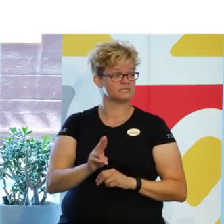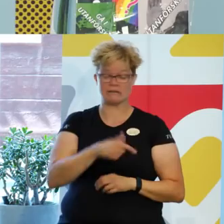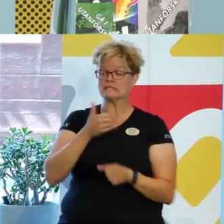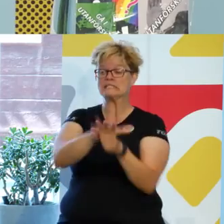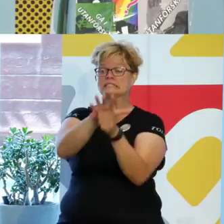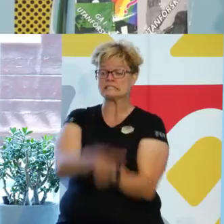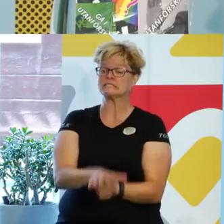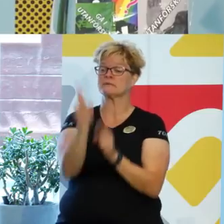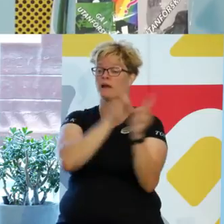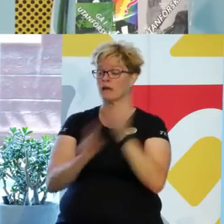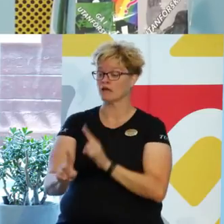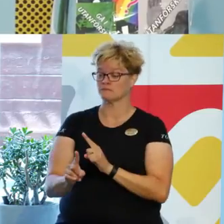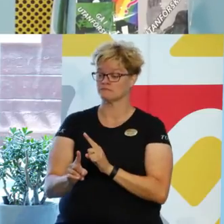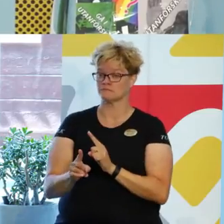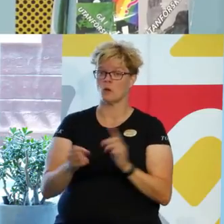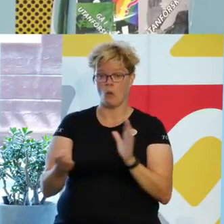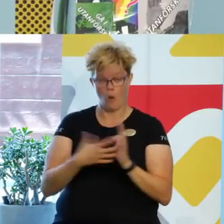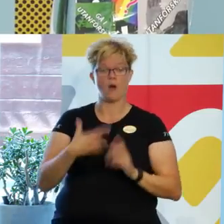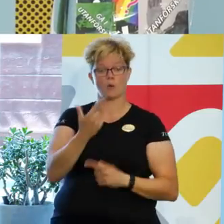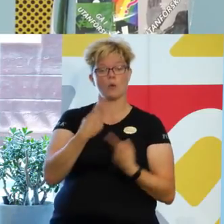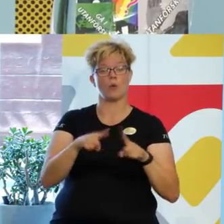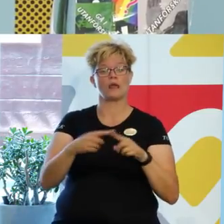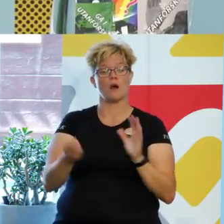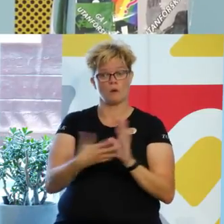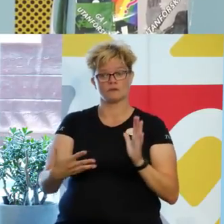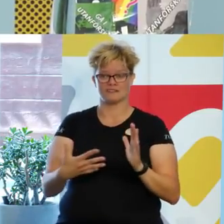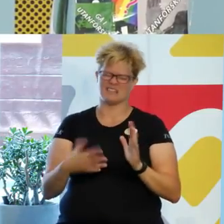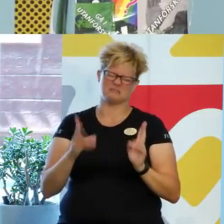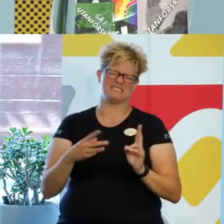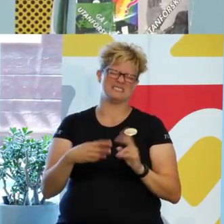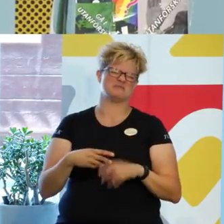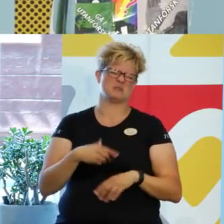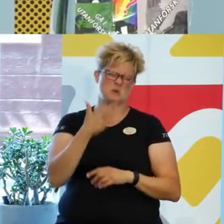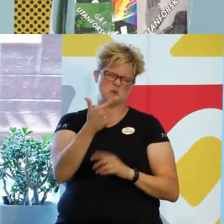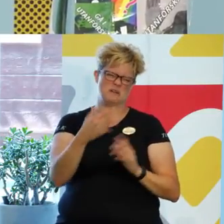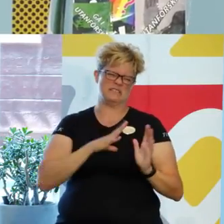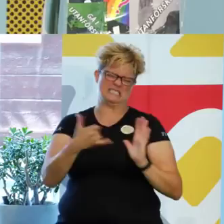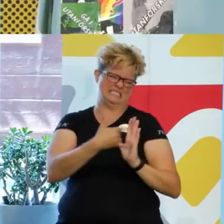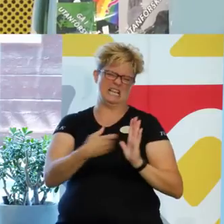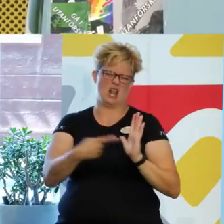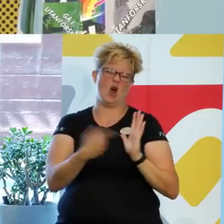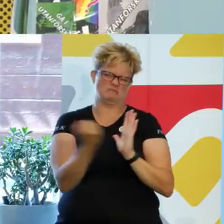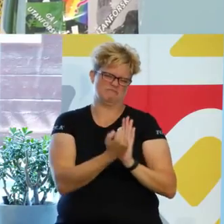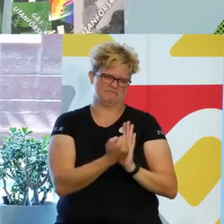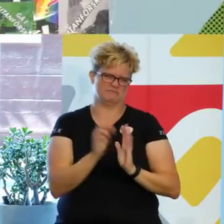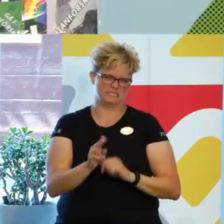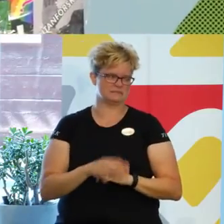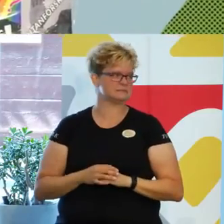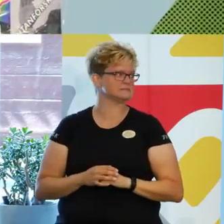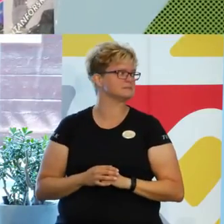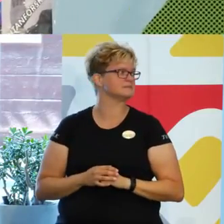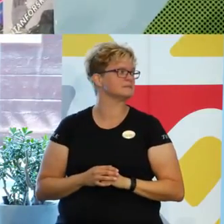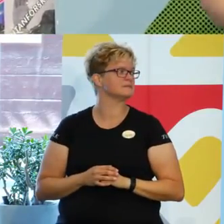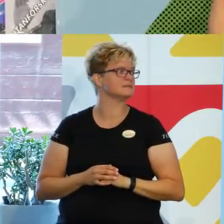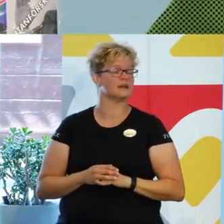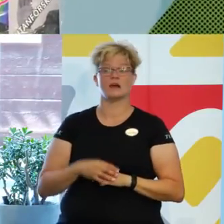diskriminerar folk på sju olika grunder. I alla fall sju grunder som är lagstadgade. Bakom de